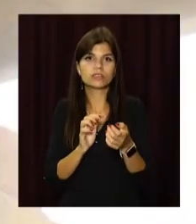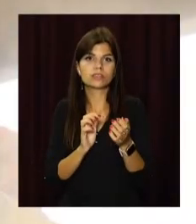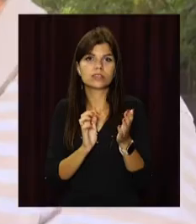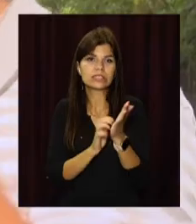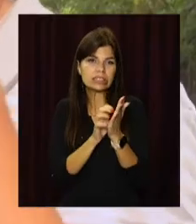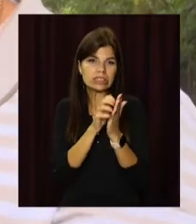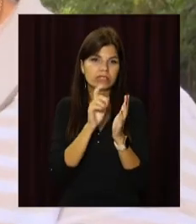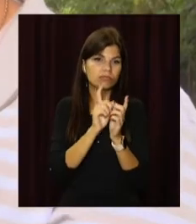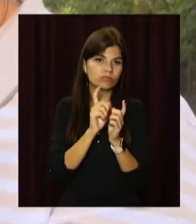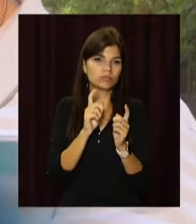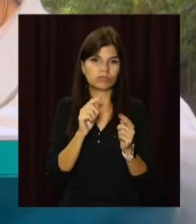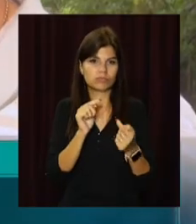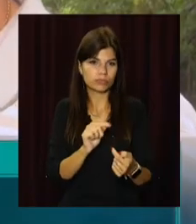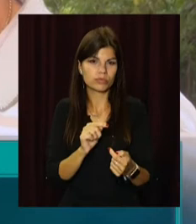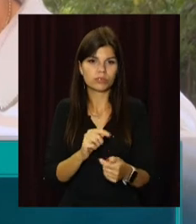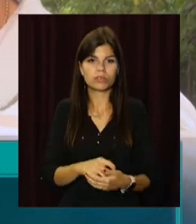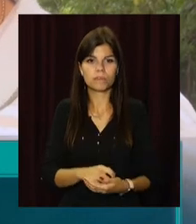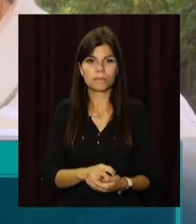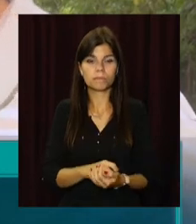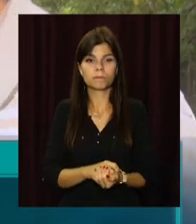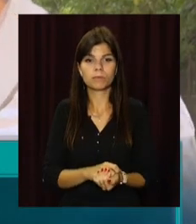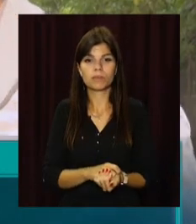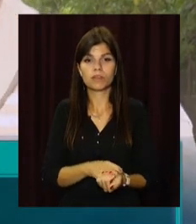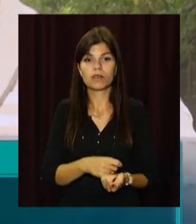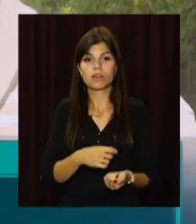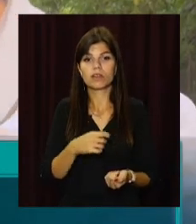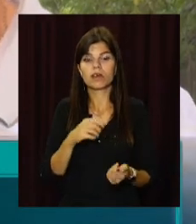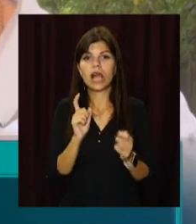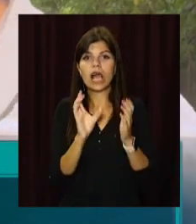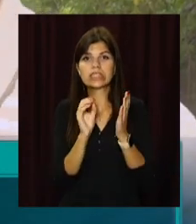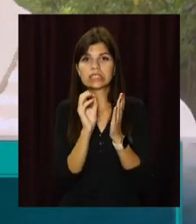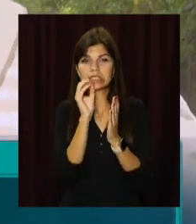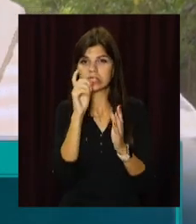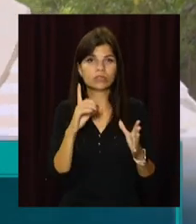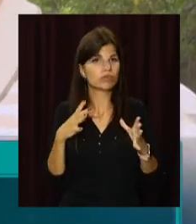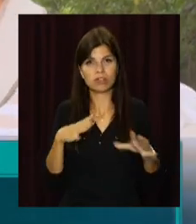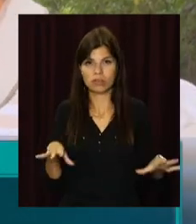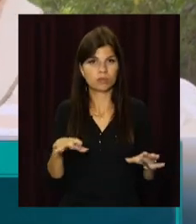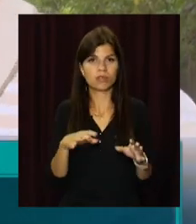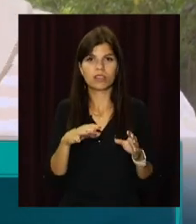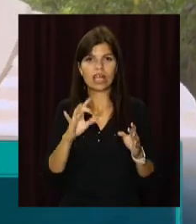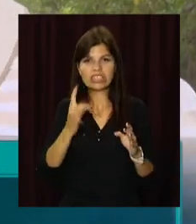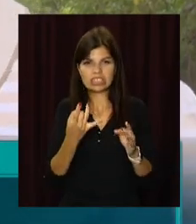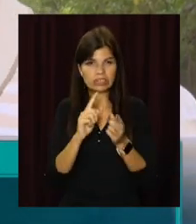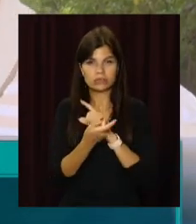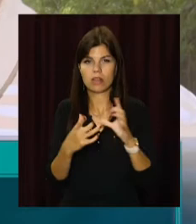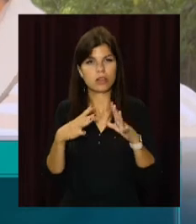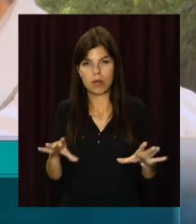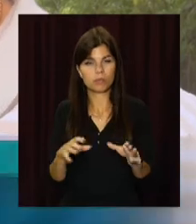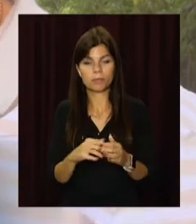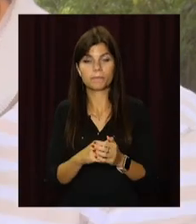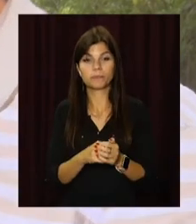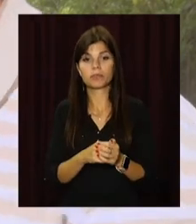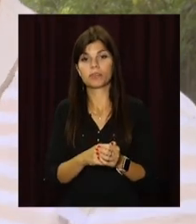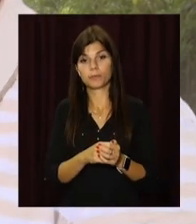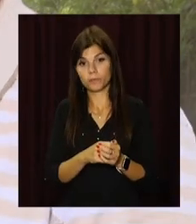З верхньої частини мостового проходу вже розгнув вибити всі ці ділянки, на